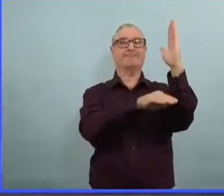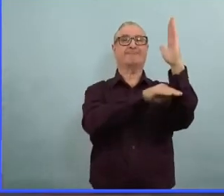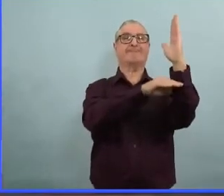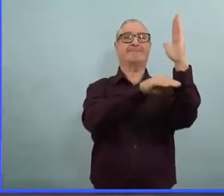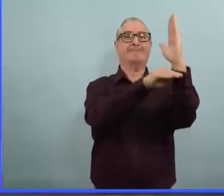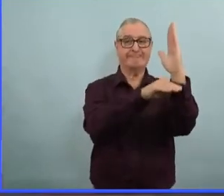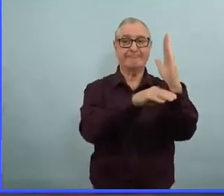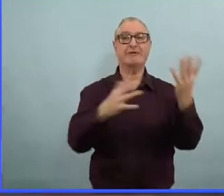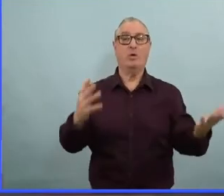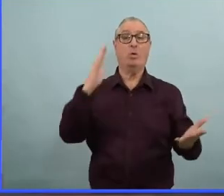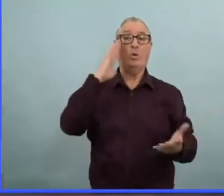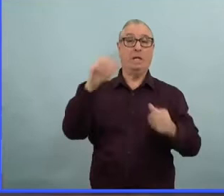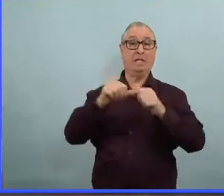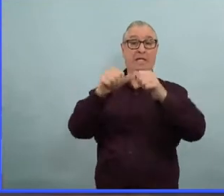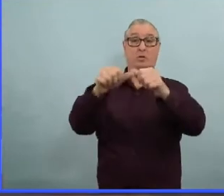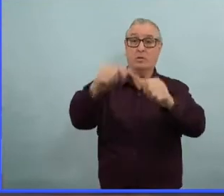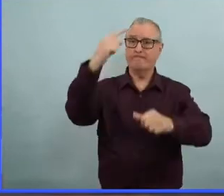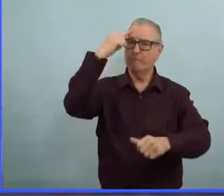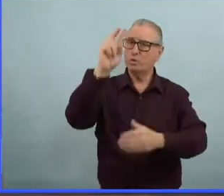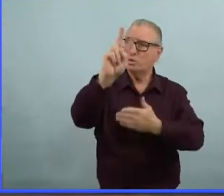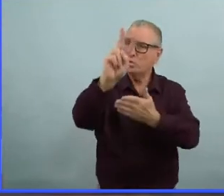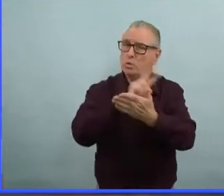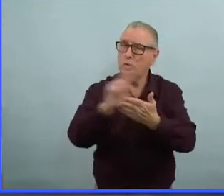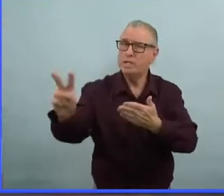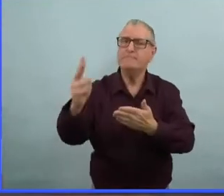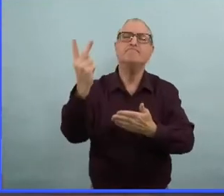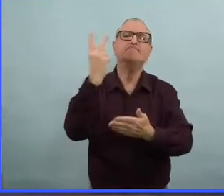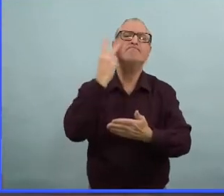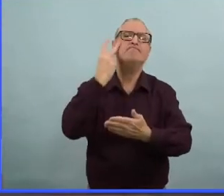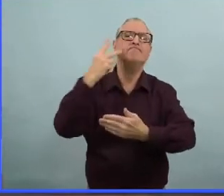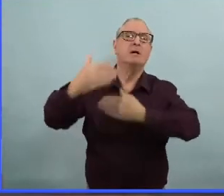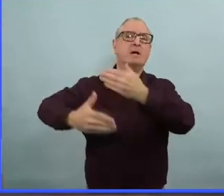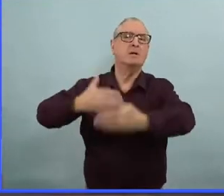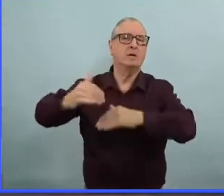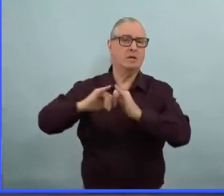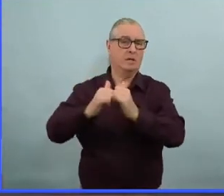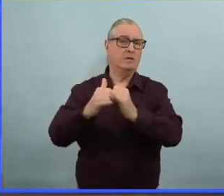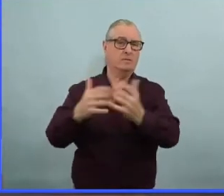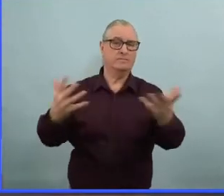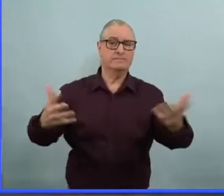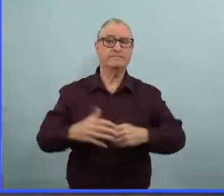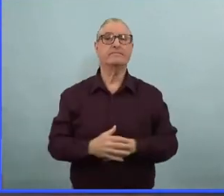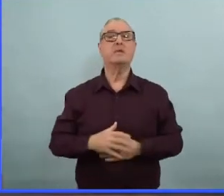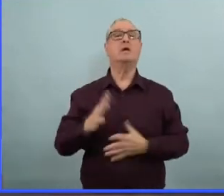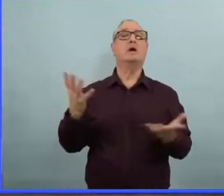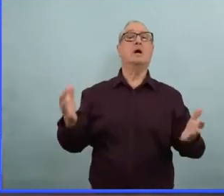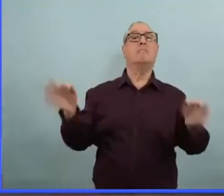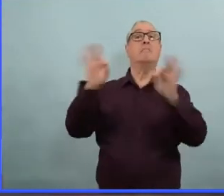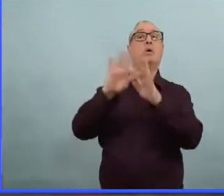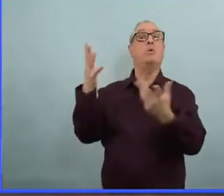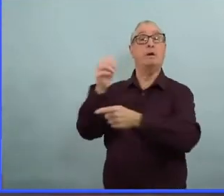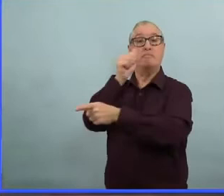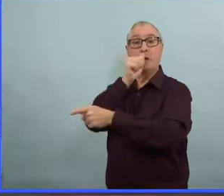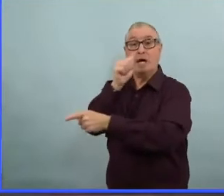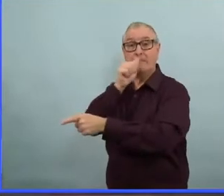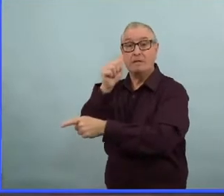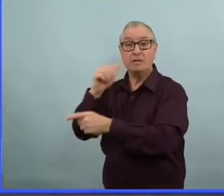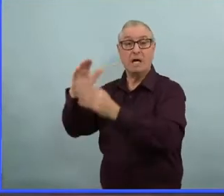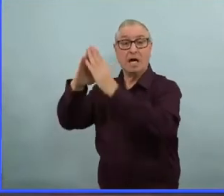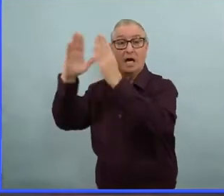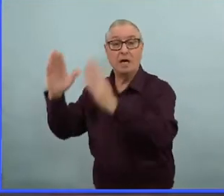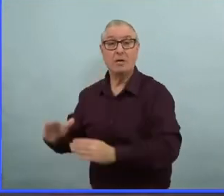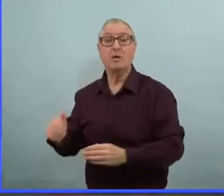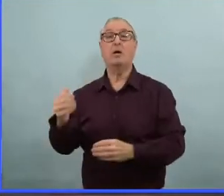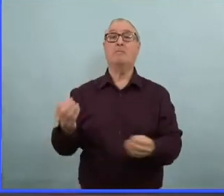détails, nous allons assouplir les restrictions sur les rassemblements privés. Donc, ça veut dire que plus de gens pourront se rassembler en intérieur et en extérieur.